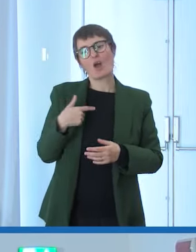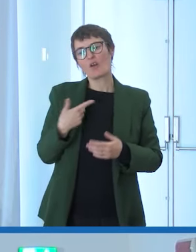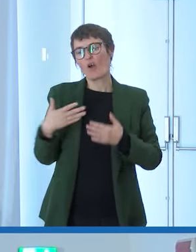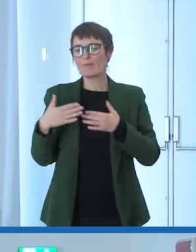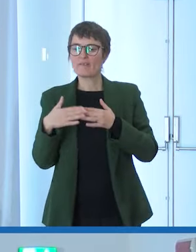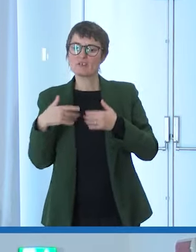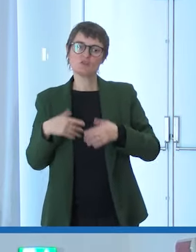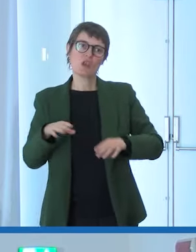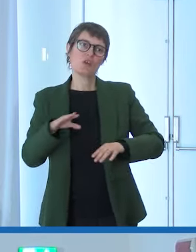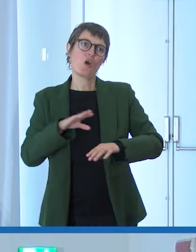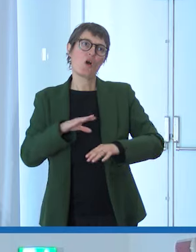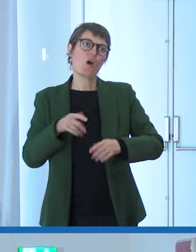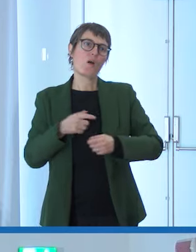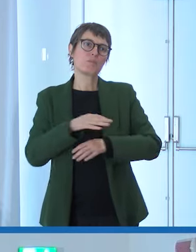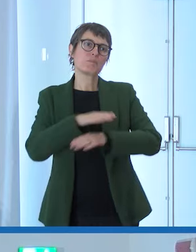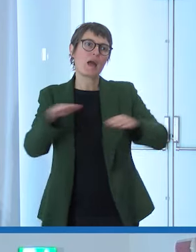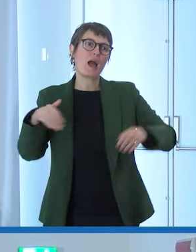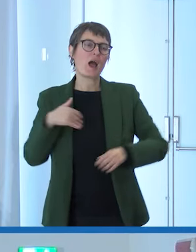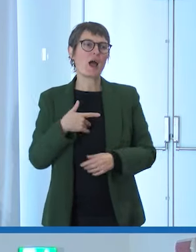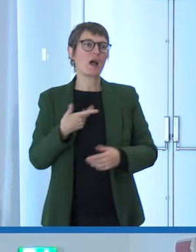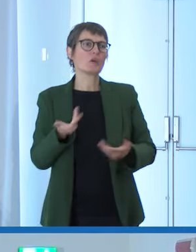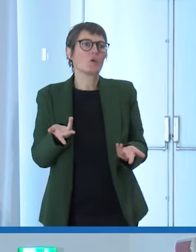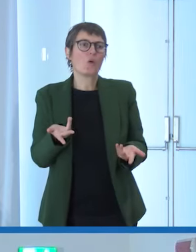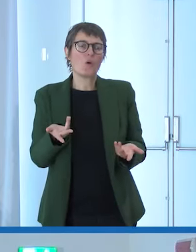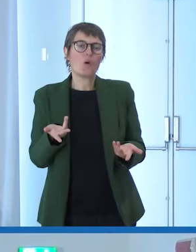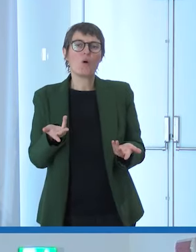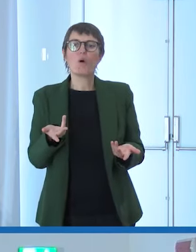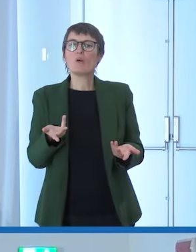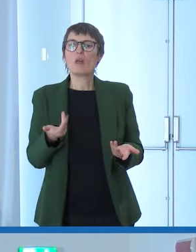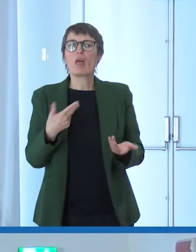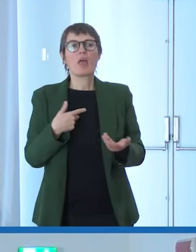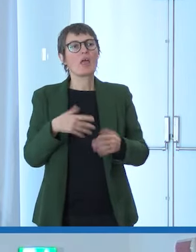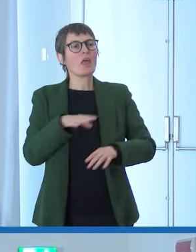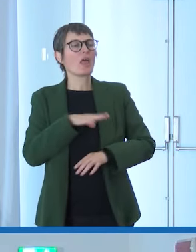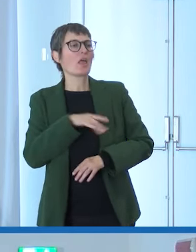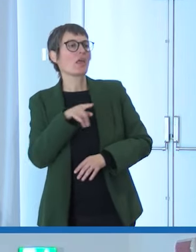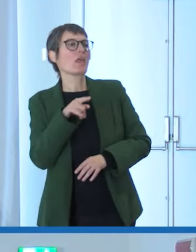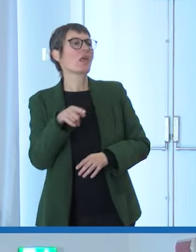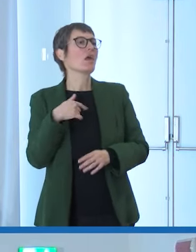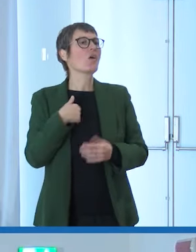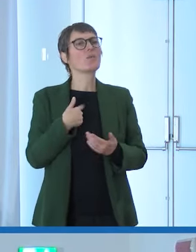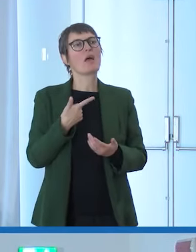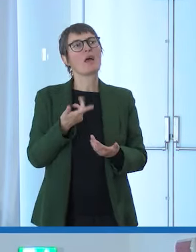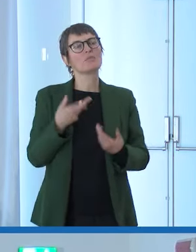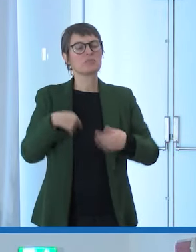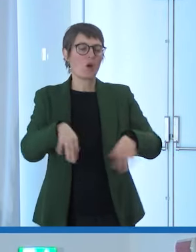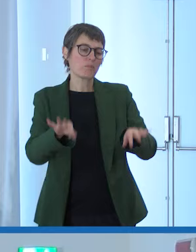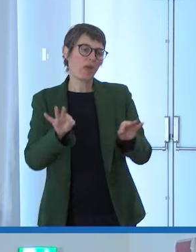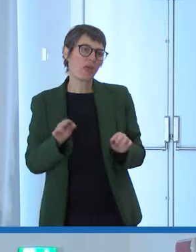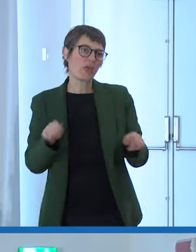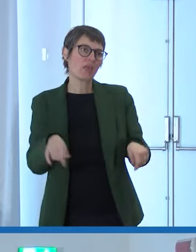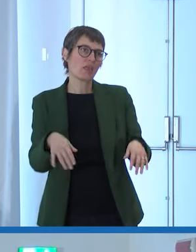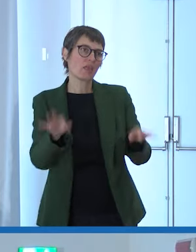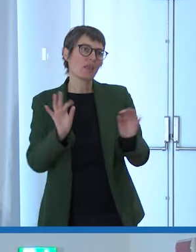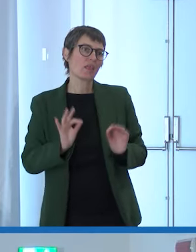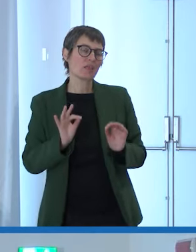gambe a dipingere con i piedi per esempio chi non ha mai capito perché no a sfatare questi luoghi comuni oppure a fare le